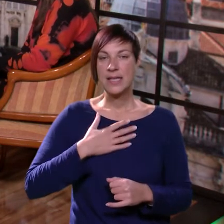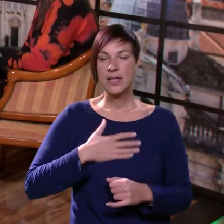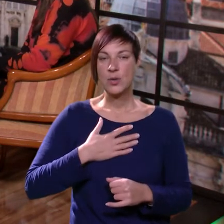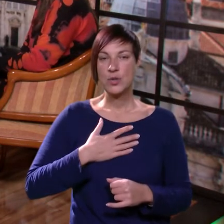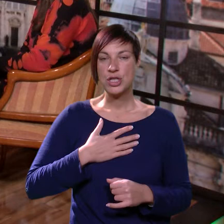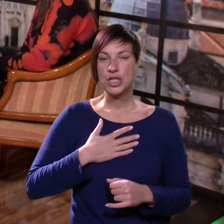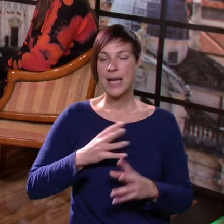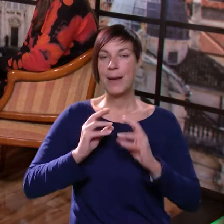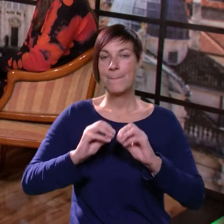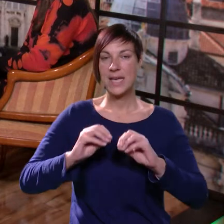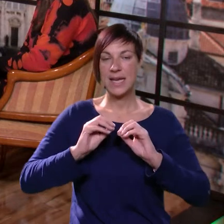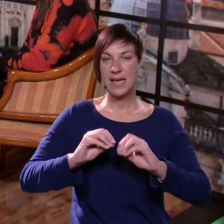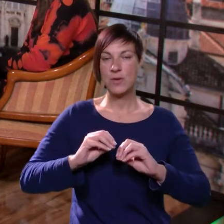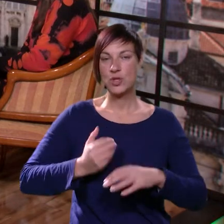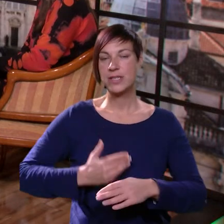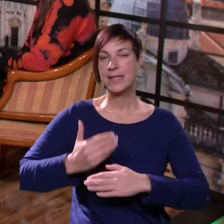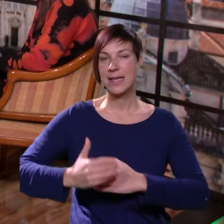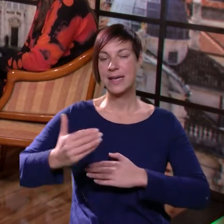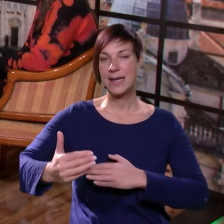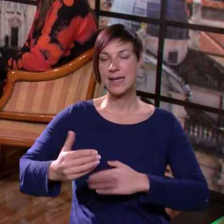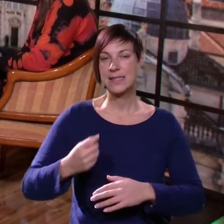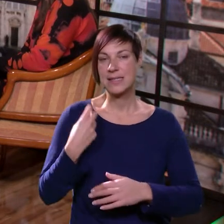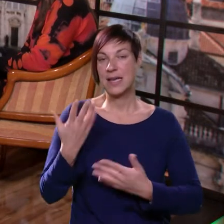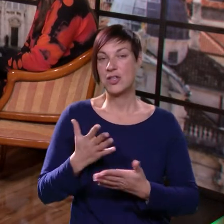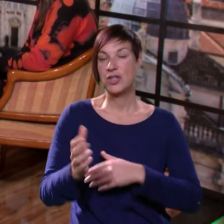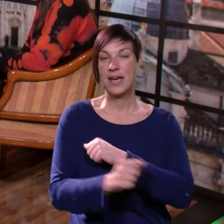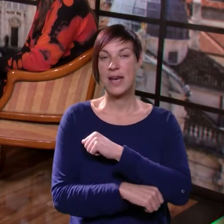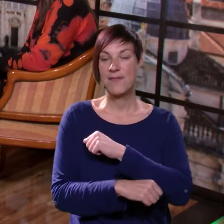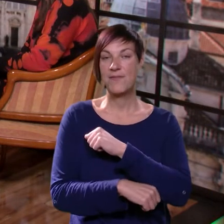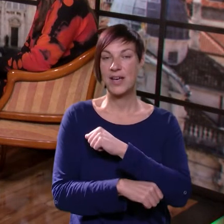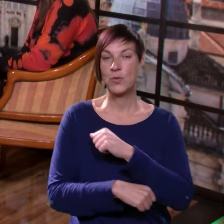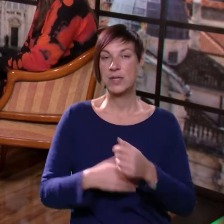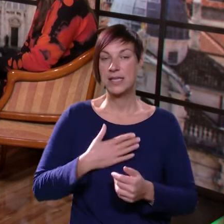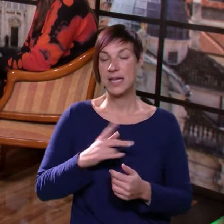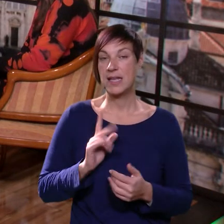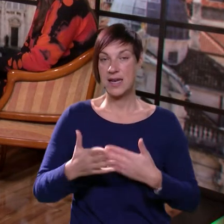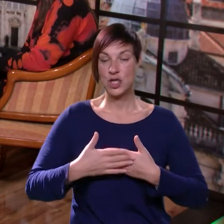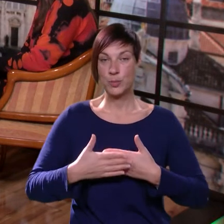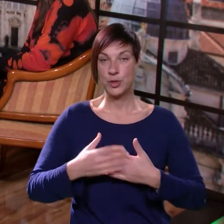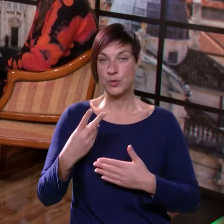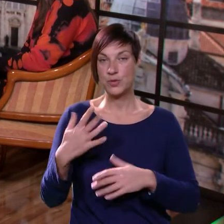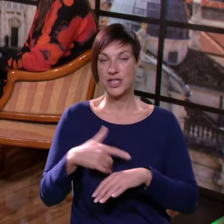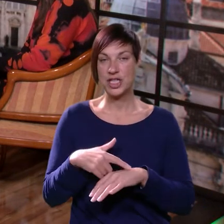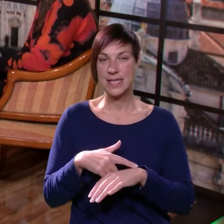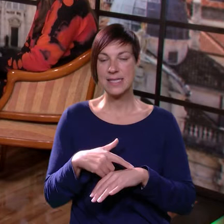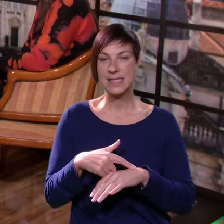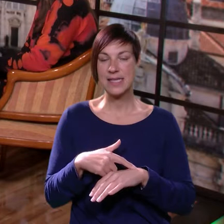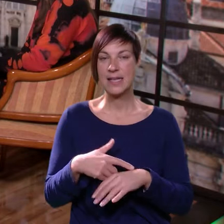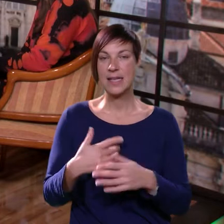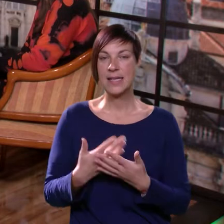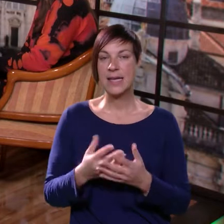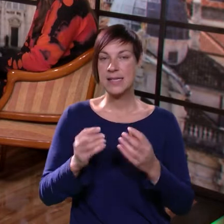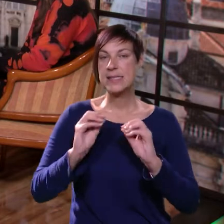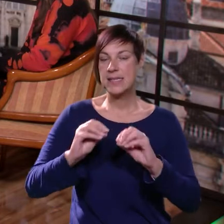želim, želim je naučiti, da kasnije, kad ode na fakultet, joo neću biti uz nju 24 sota,